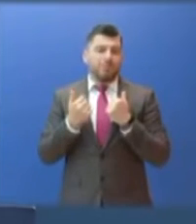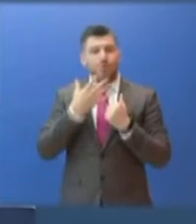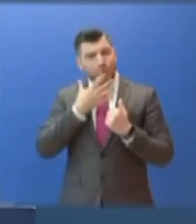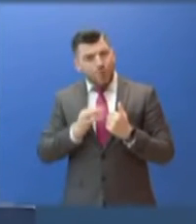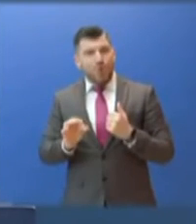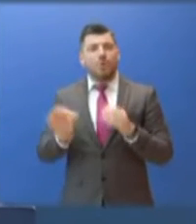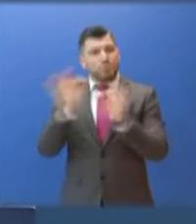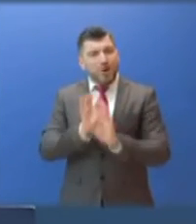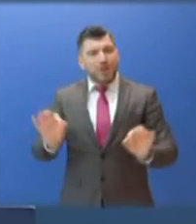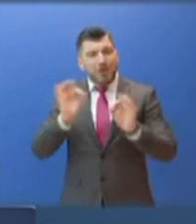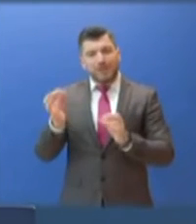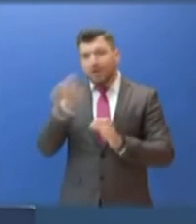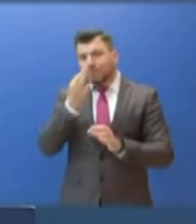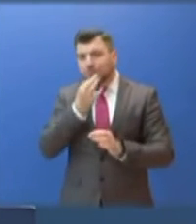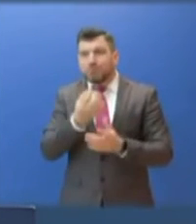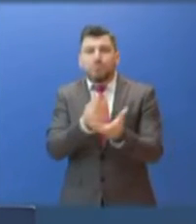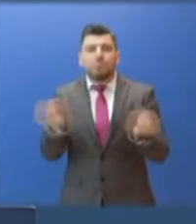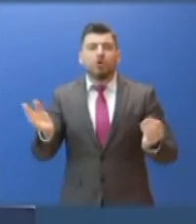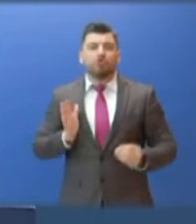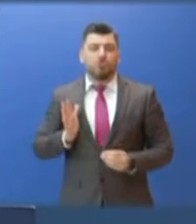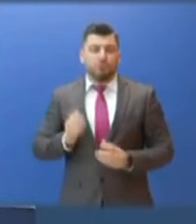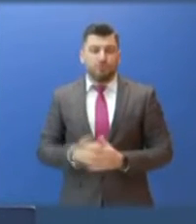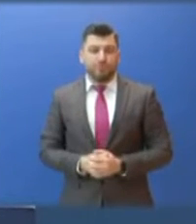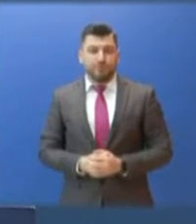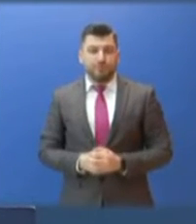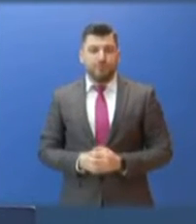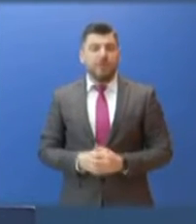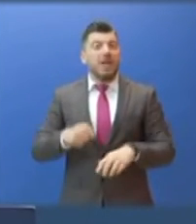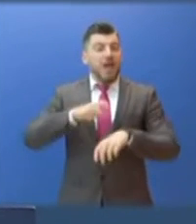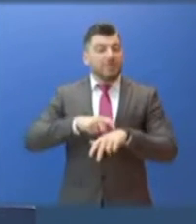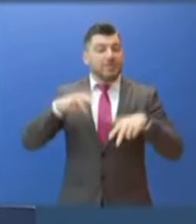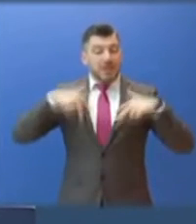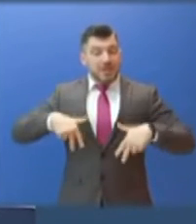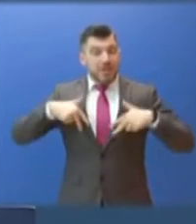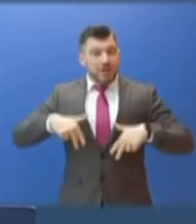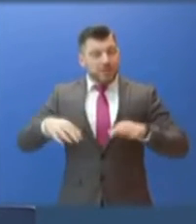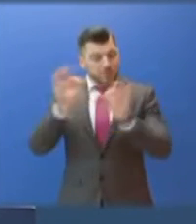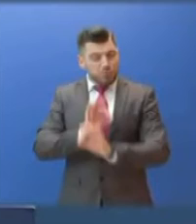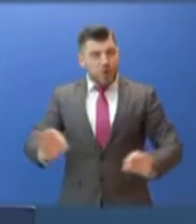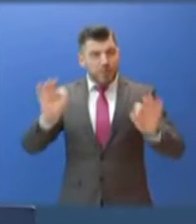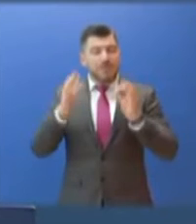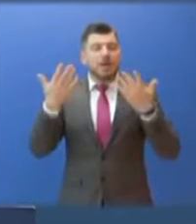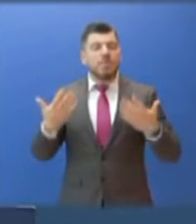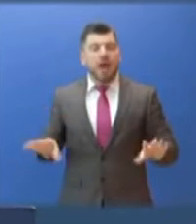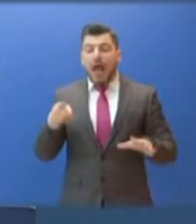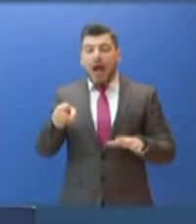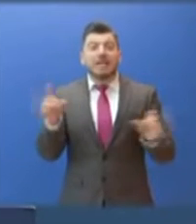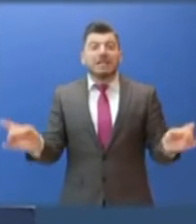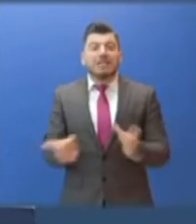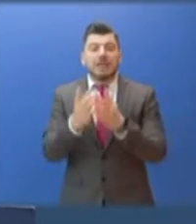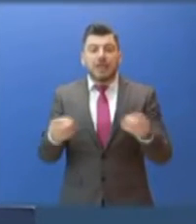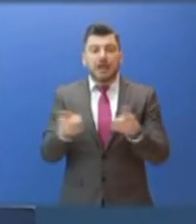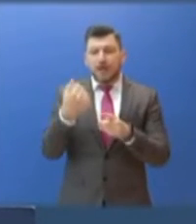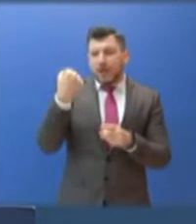κοινότητα αλλά και σε ολόκληρη την κοινωνία. Στο μεταξύ, η κυβέρνηση έχει ήδη προετοιμαστεί για τη διαχείριση ενδεχομένων αριθμιών εξαιτίας της